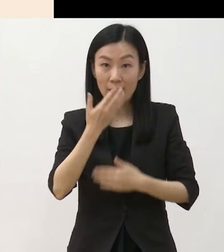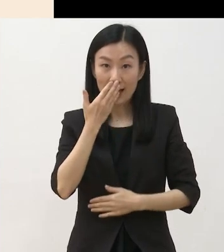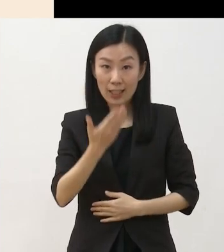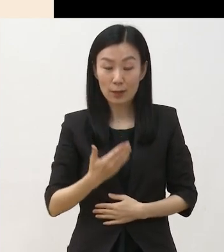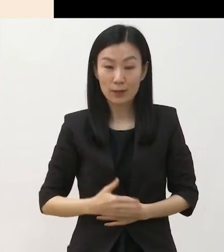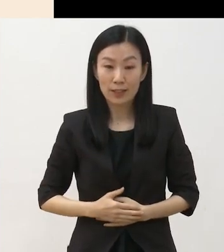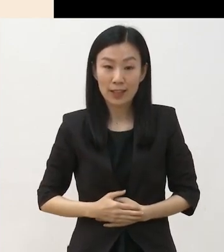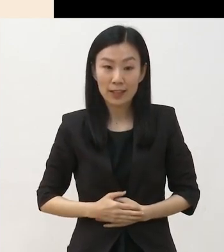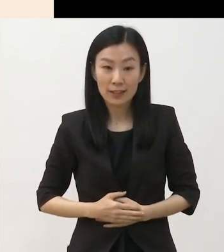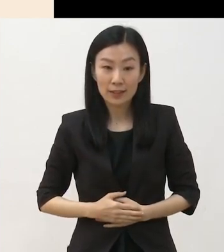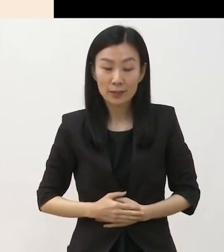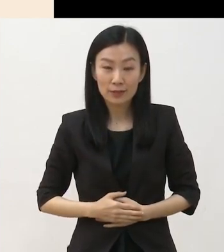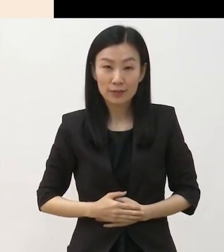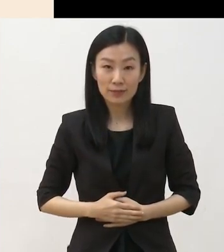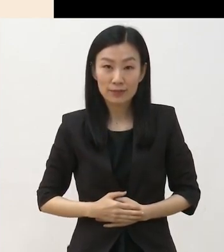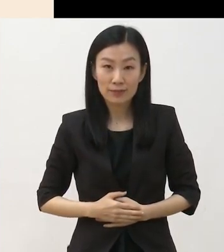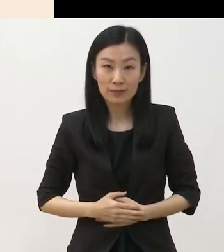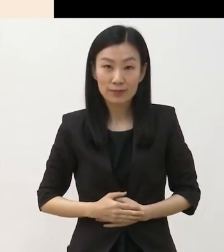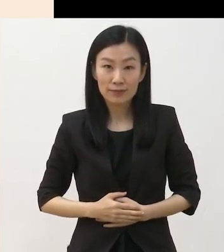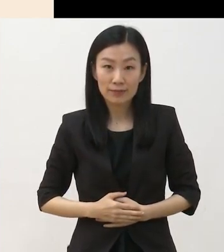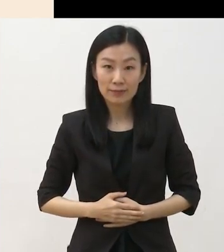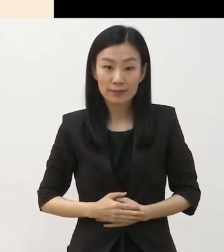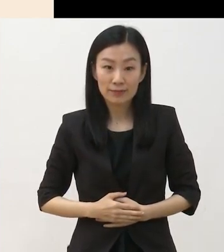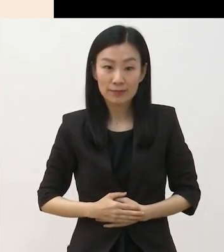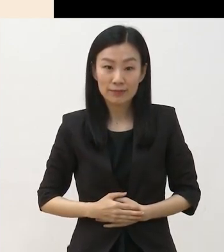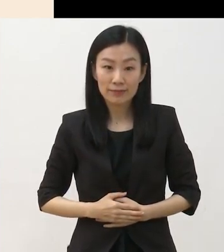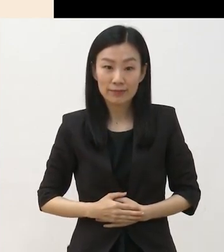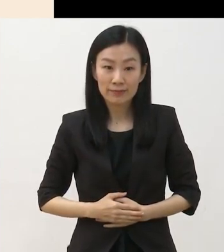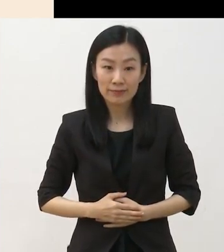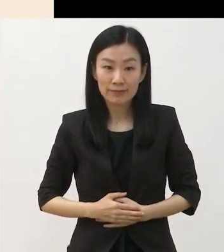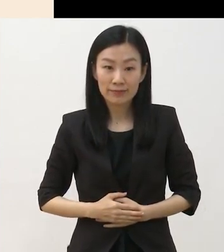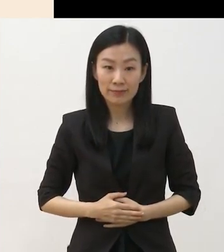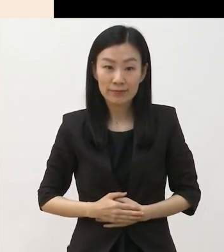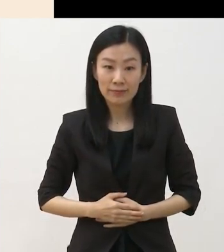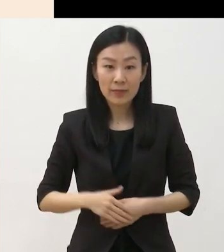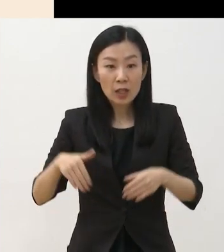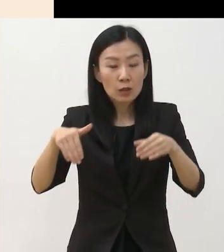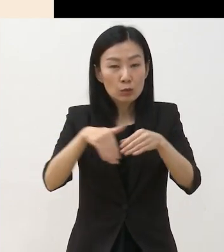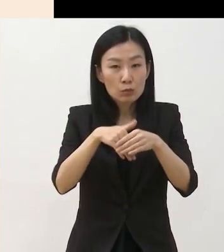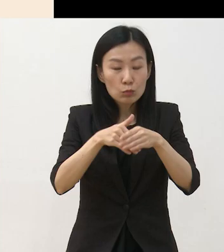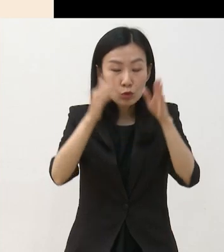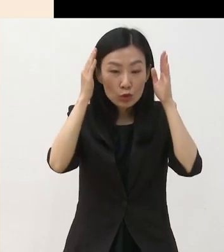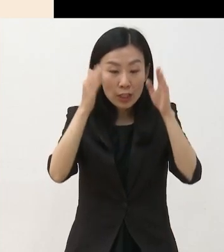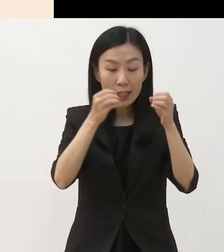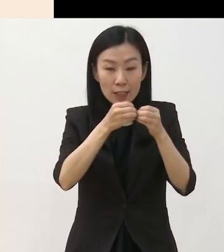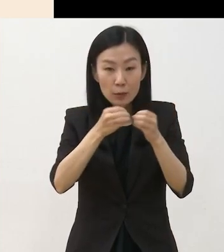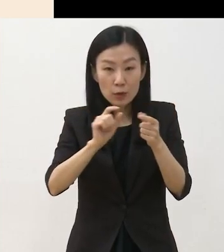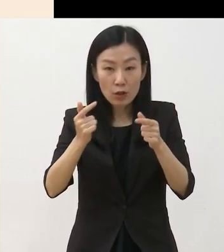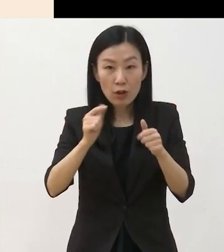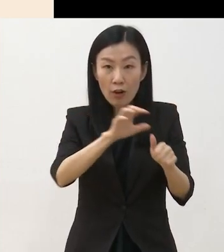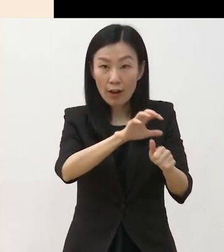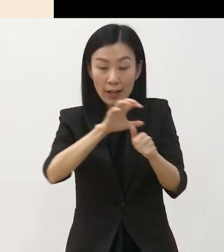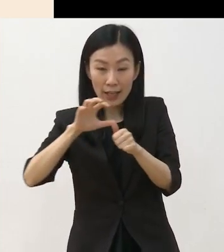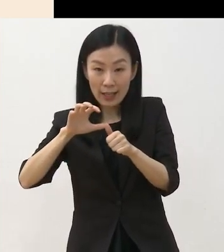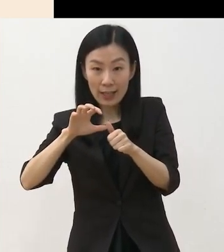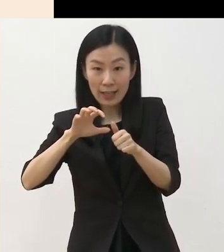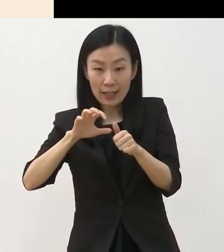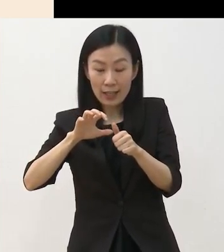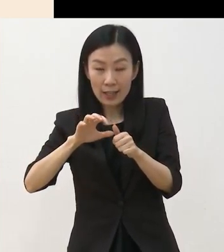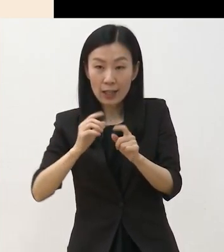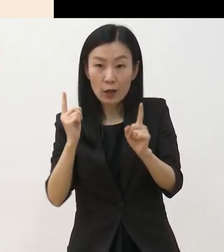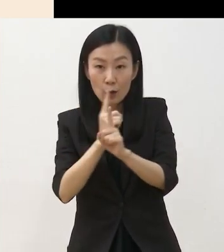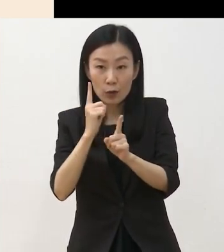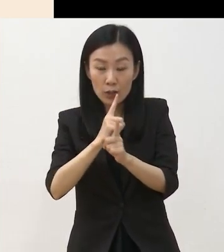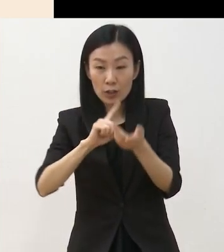기존 영화나 번역 희곡 등 문학 작품을 모티브로 하여 각색한 신작도 지원